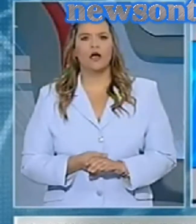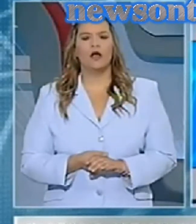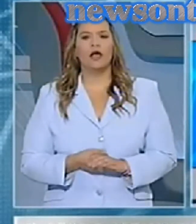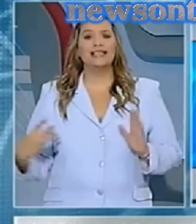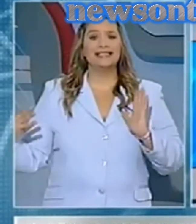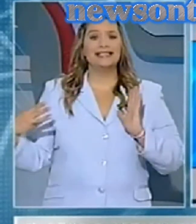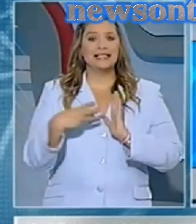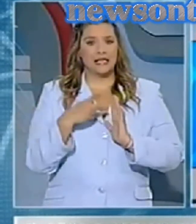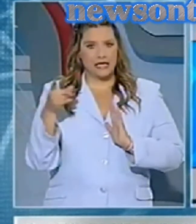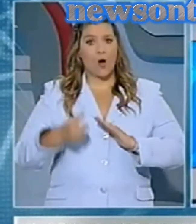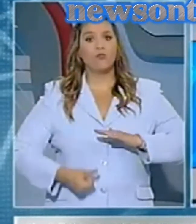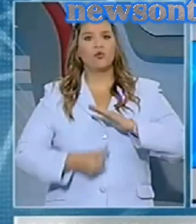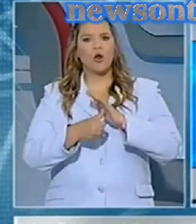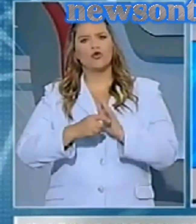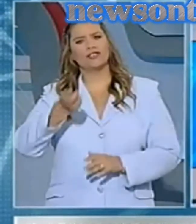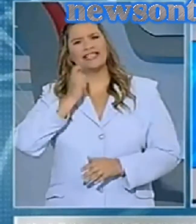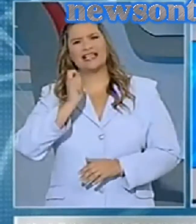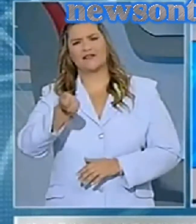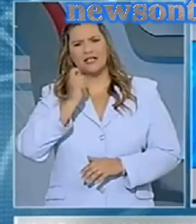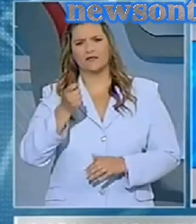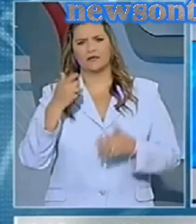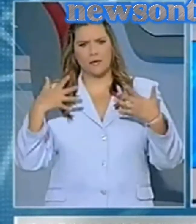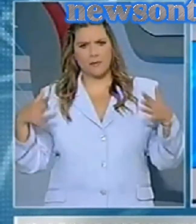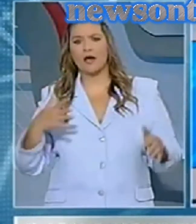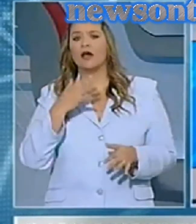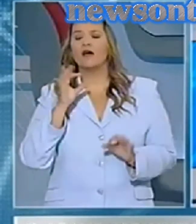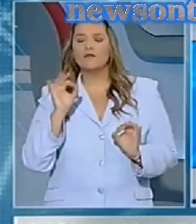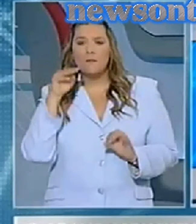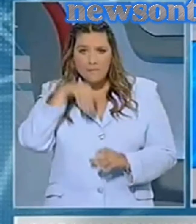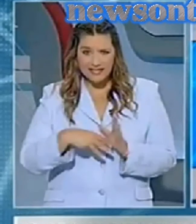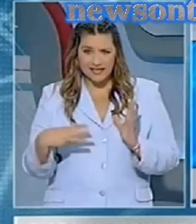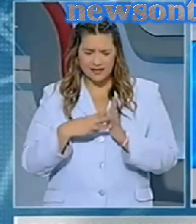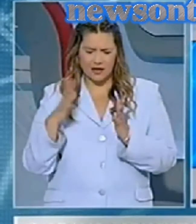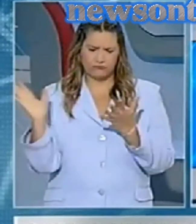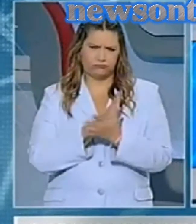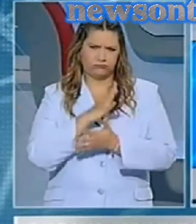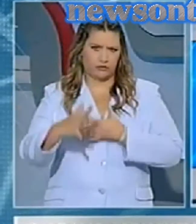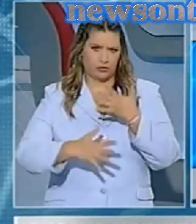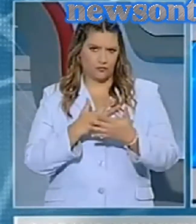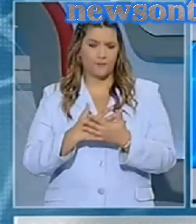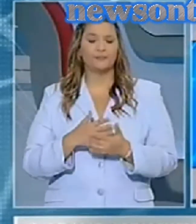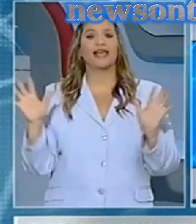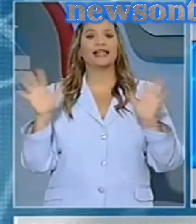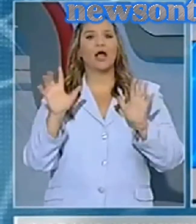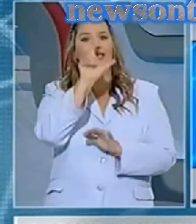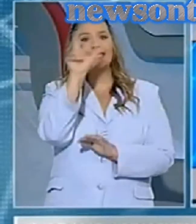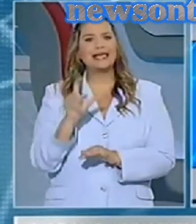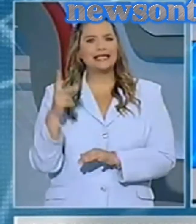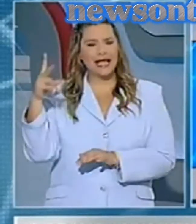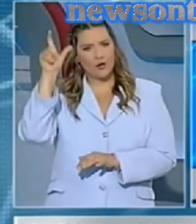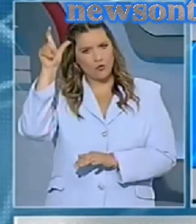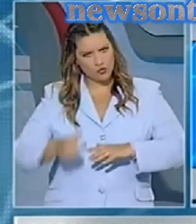την άλλη συνεχίζει να δίνει ο Σύρος Πρόεδρος την ώρα που η εμφύλια σύραξη καταστρέφει τη χώρα του. Μιλώντας στην Ιταλική τηλεόραση, ο Μπασάρα Λάσαντ